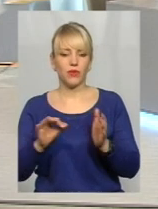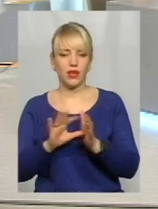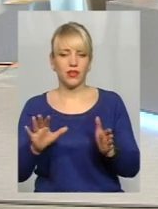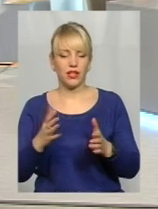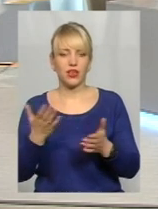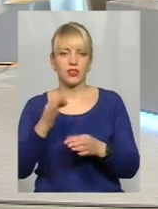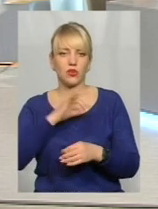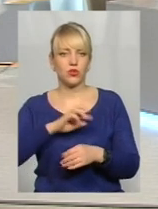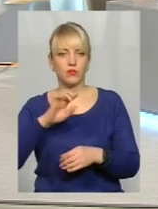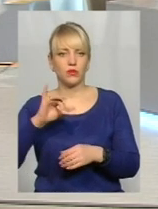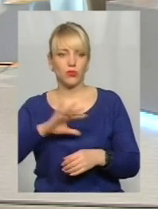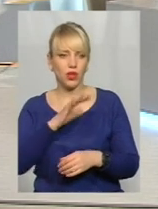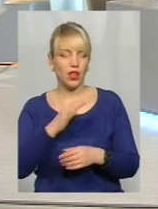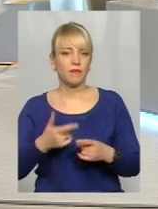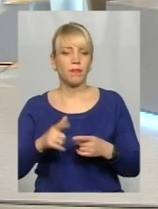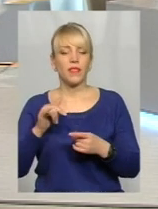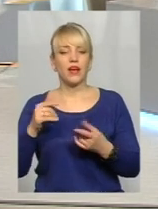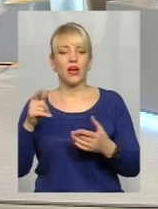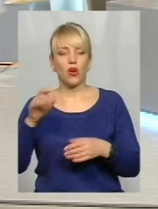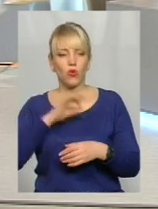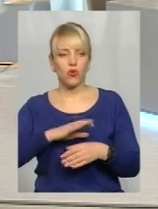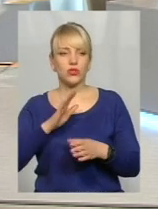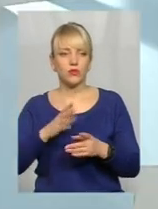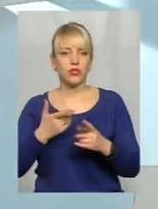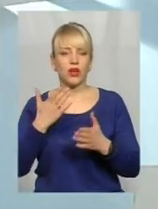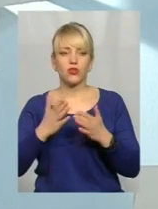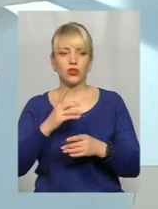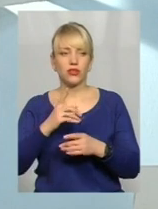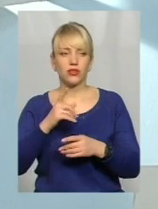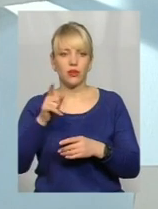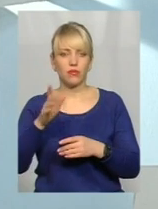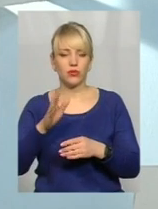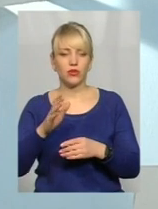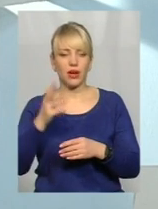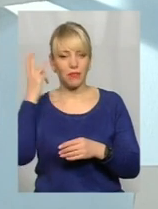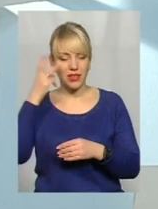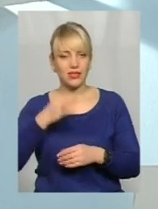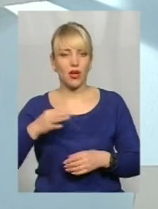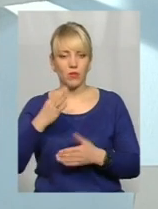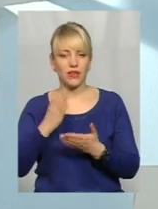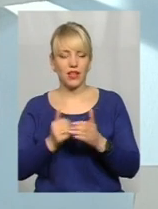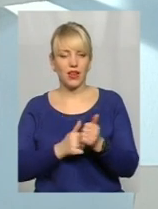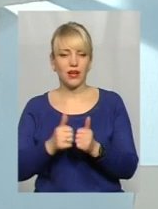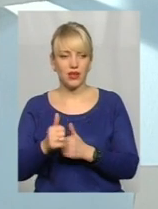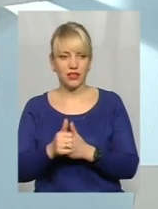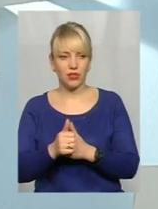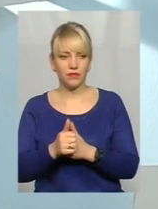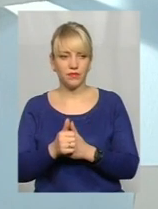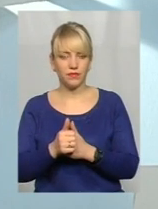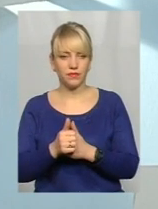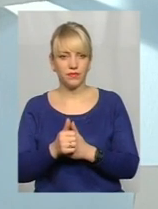від них, напевно, якщо там не буде малих ГЕС, тому що в Хмельницькій області ми є лідером. Скажу, що це